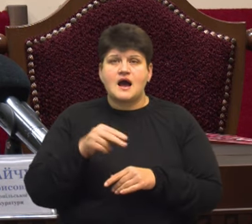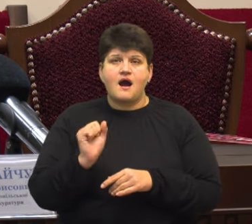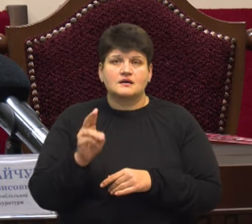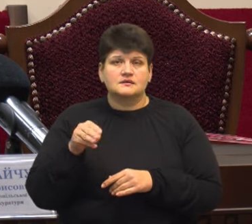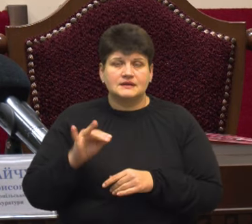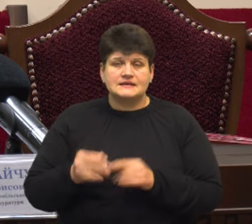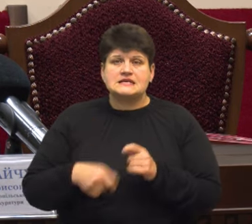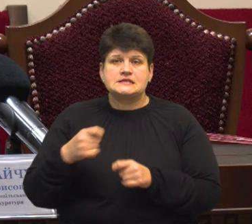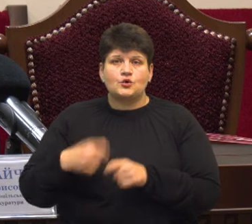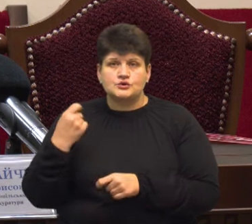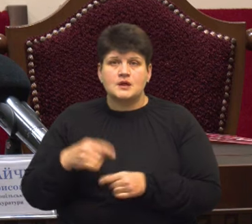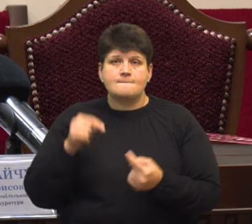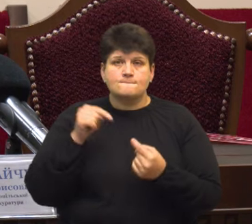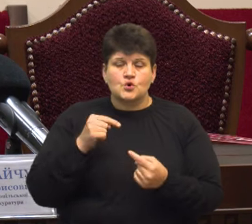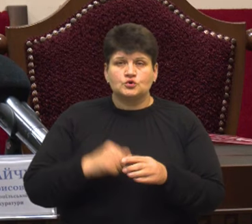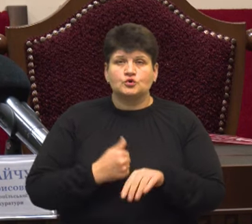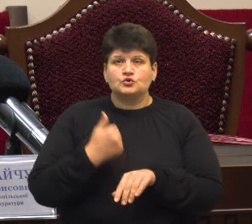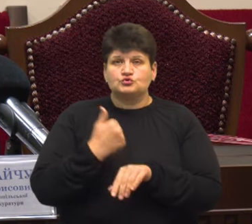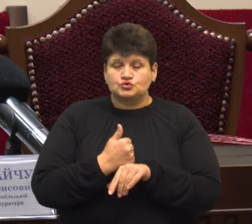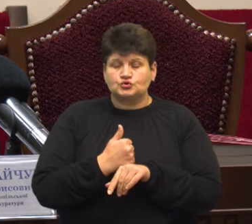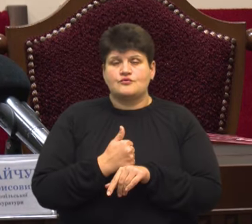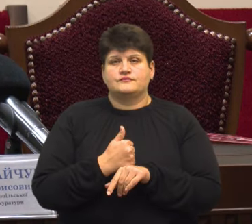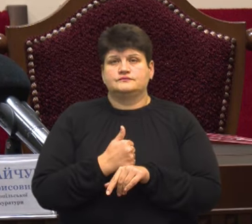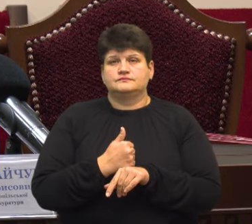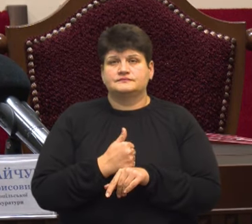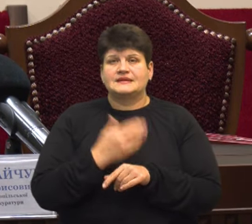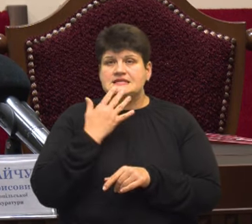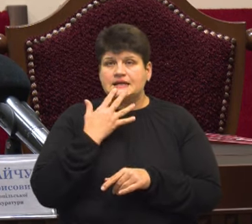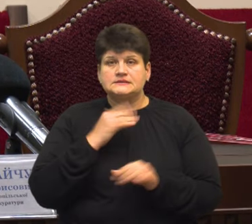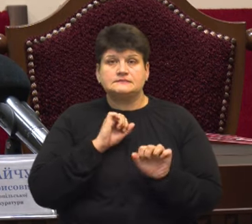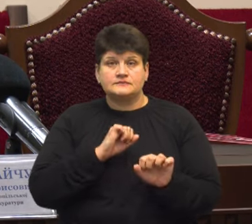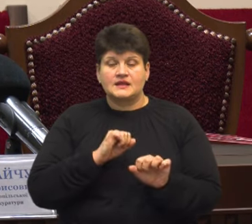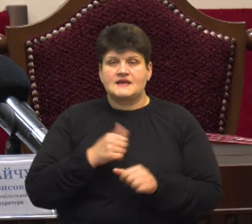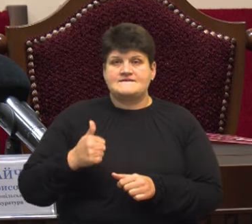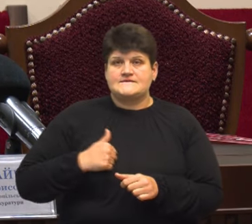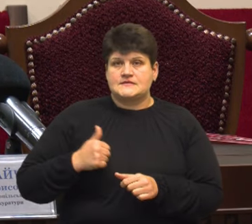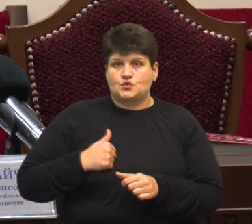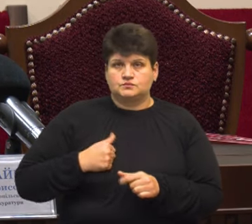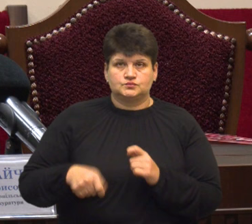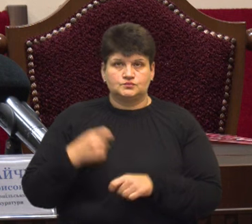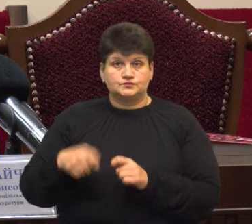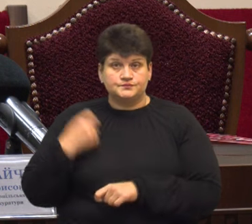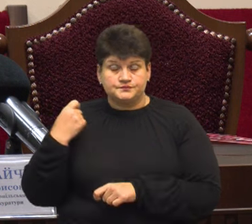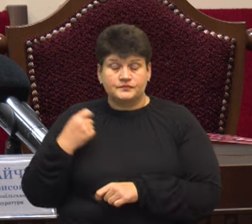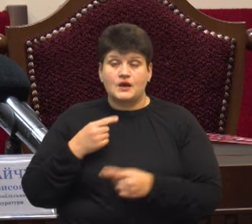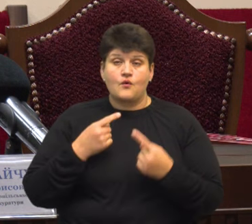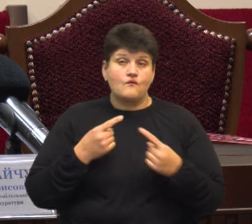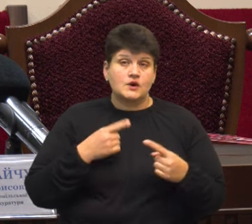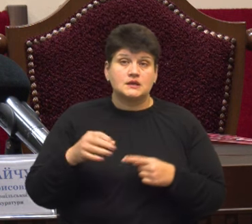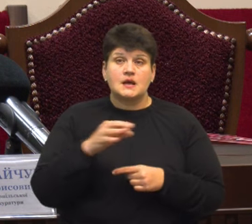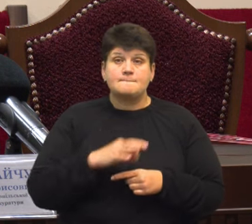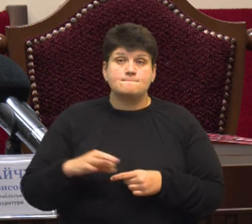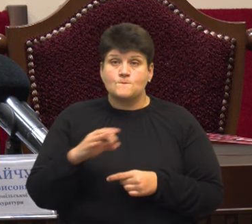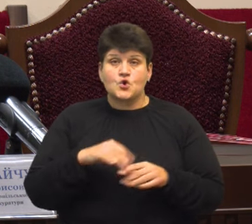злочини проти основ нацбезпеки та воєнні злочини. Якщо говорити про